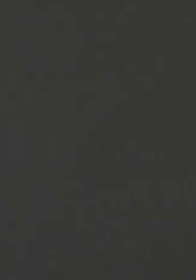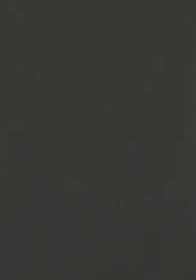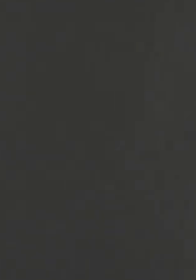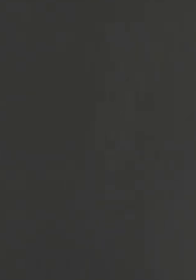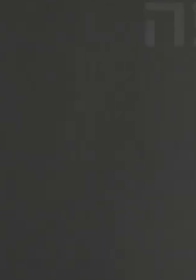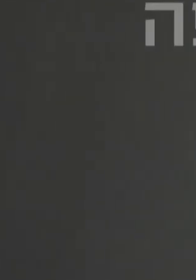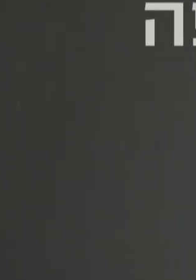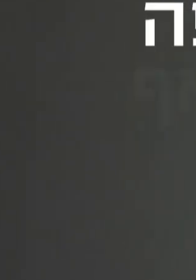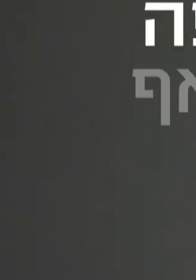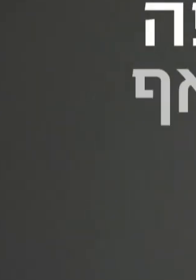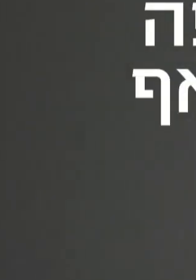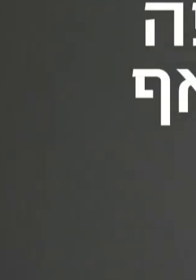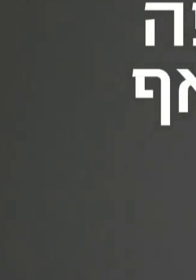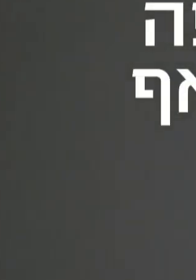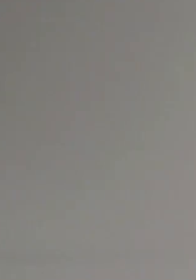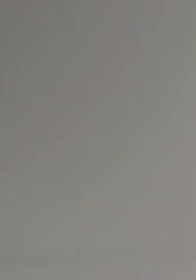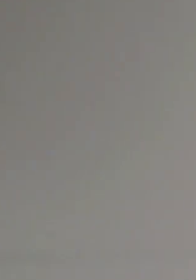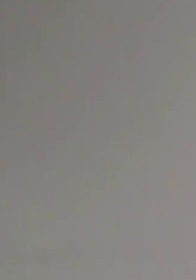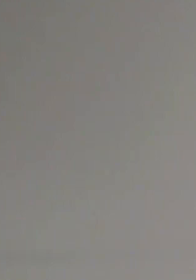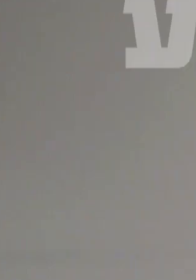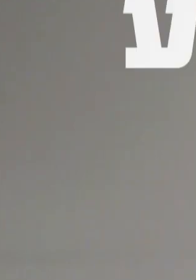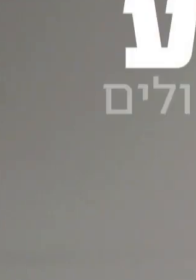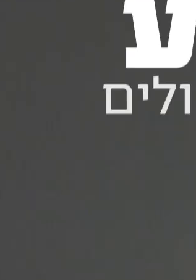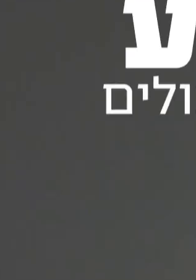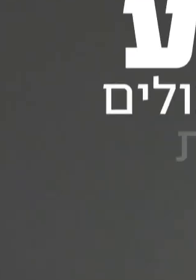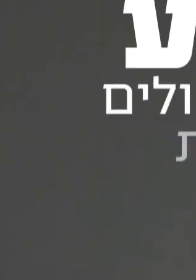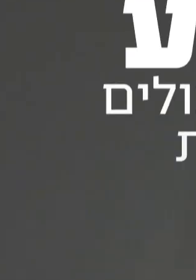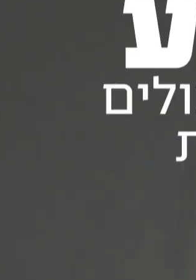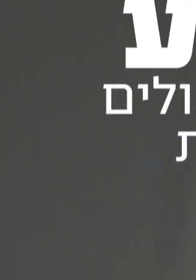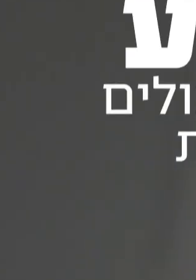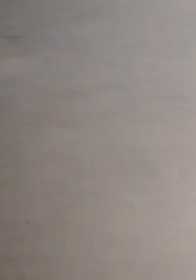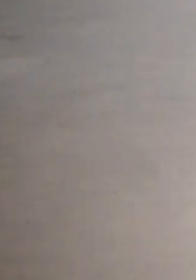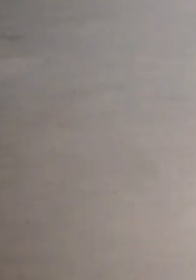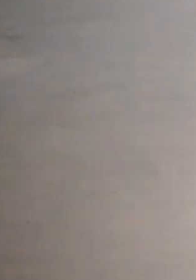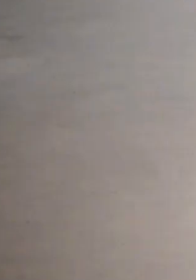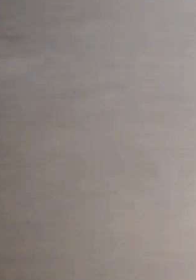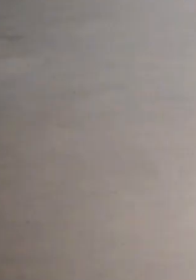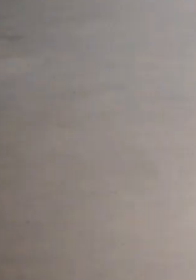להיכנס לחלל סגור בלי מסכה, לפה ועל אף, זה פשוט הדבר הכי גרוע שאתם יכולים לעשות.